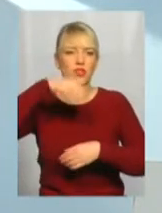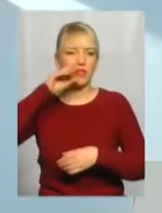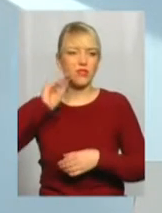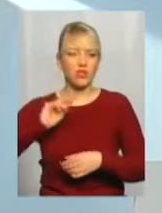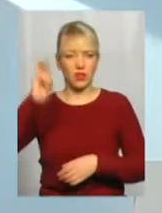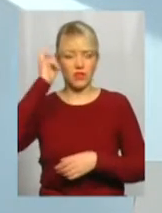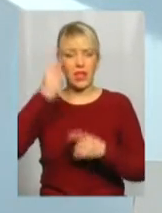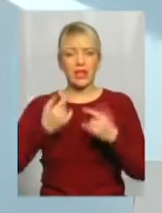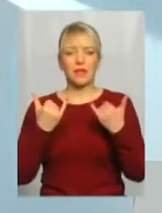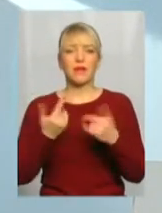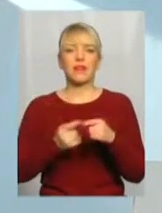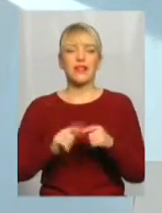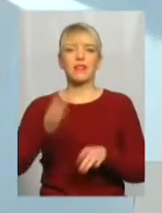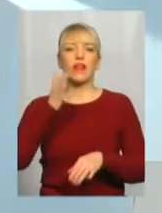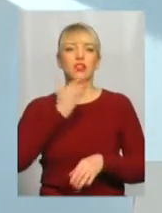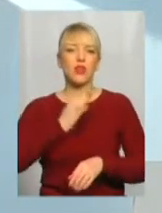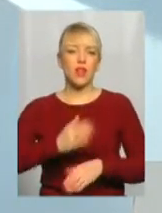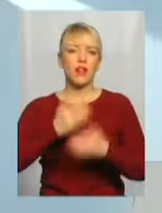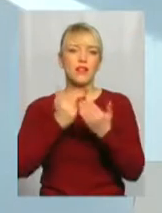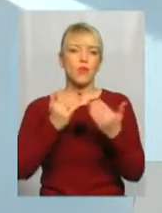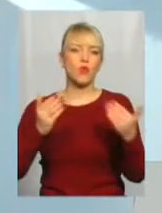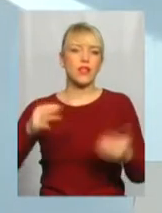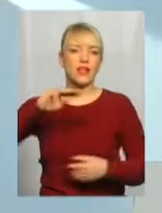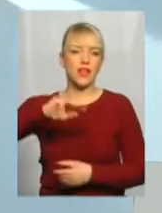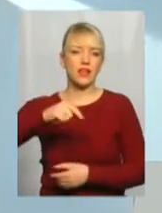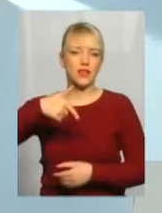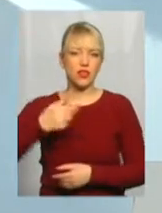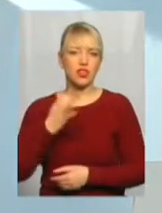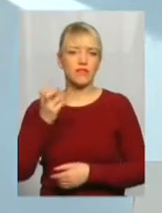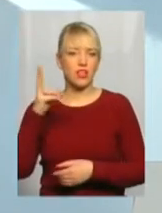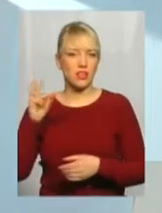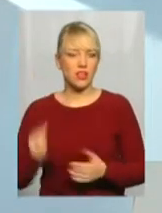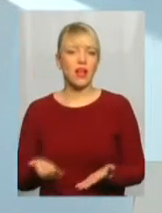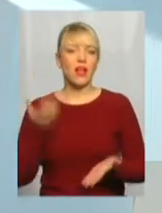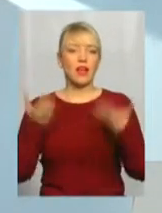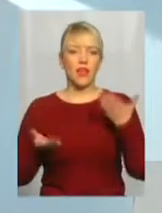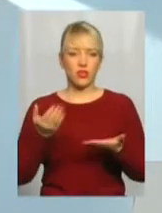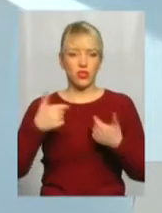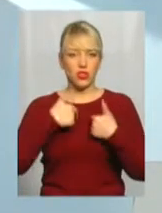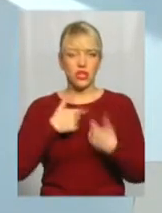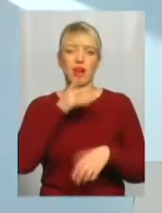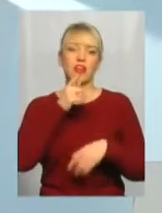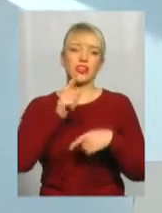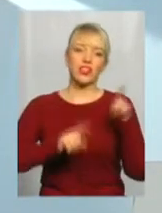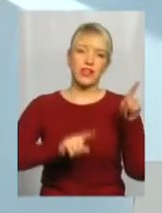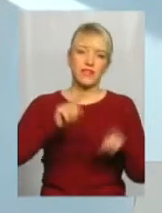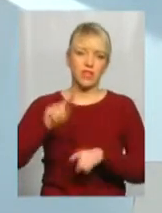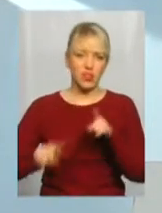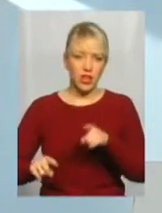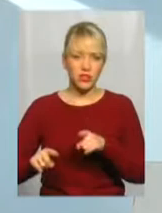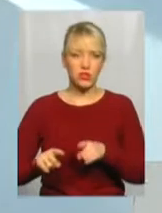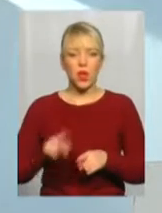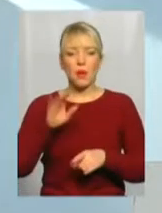Національний музей Тараса Шевченка. Отже, якщо я час від часу при